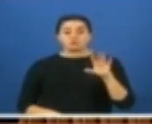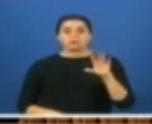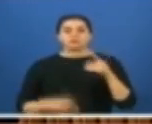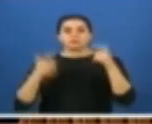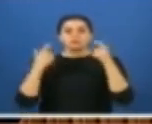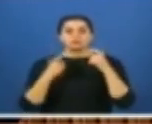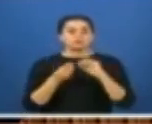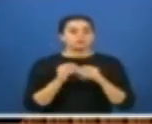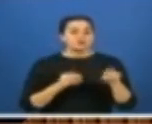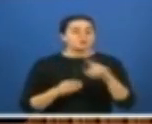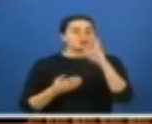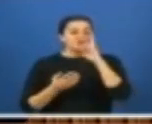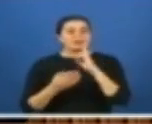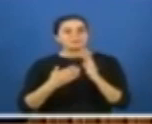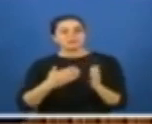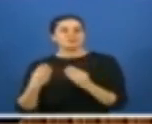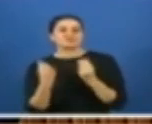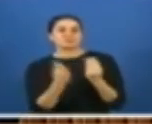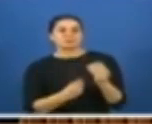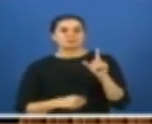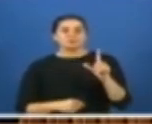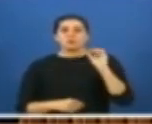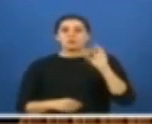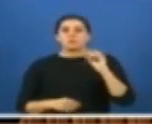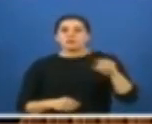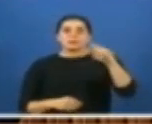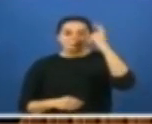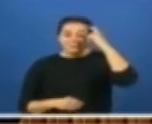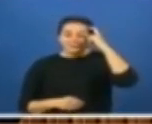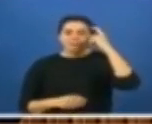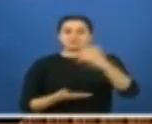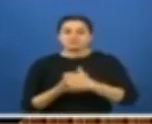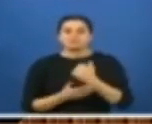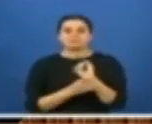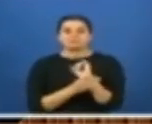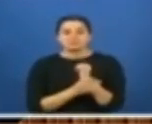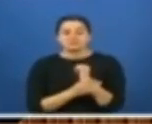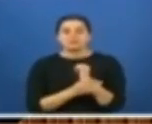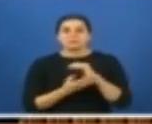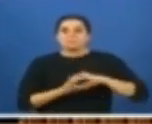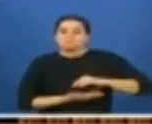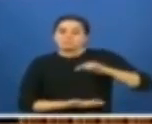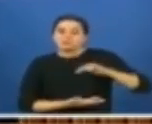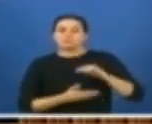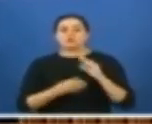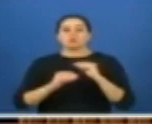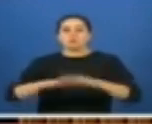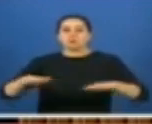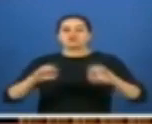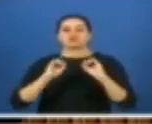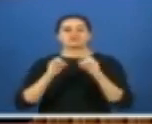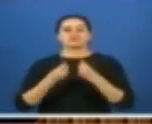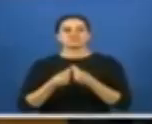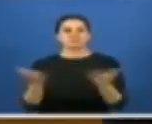sorunlardan arındırmalıdır. Öğretmen bütün bilgisini, becerisini, birikimini öğrencilerine